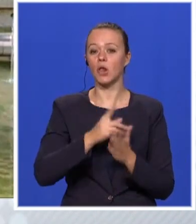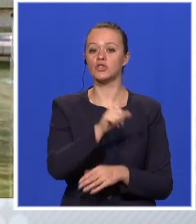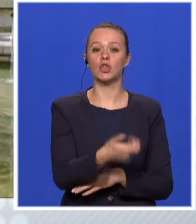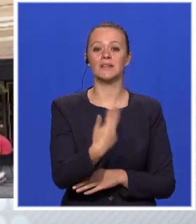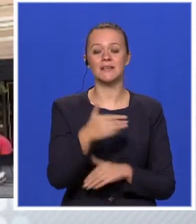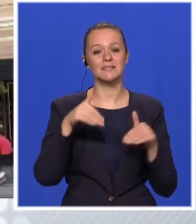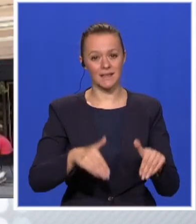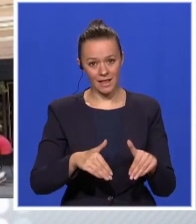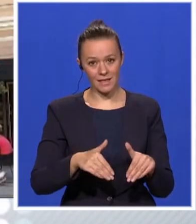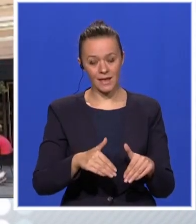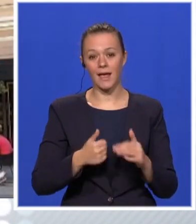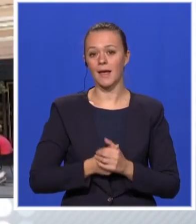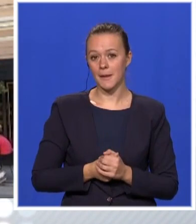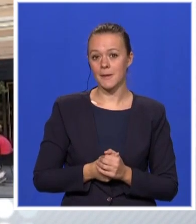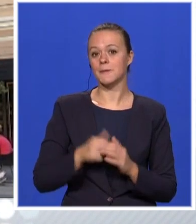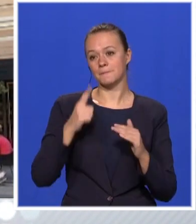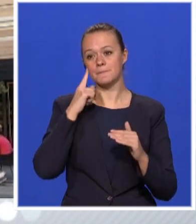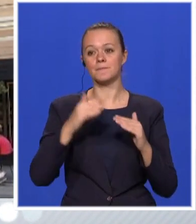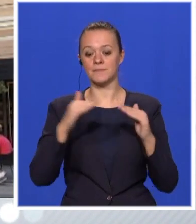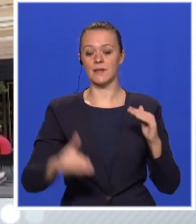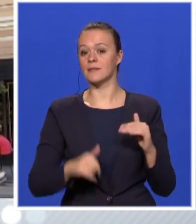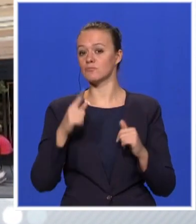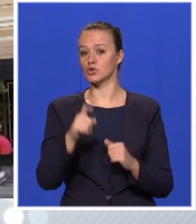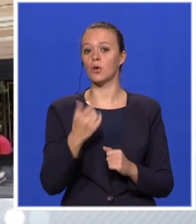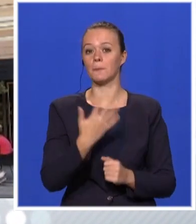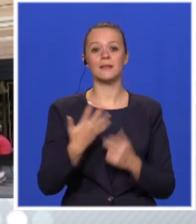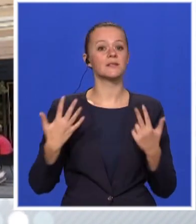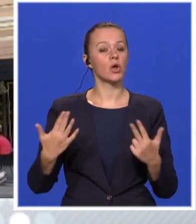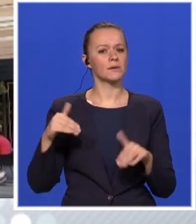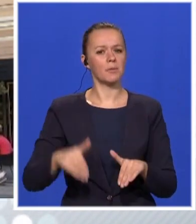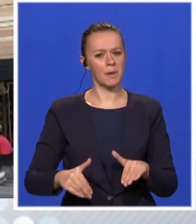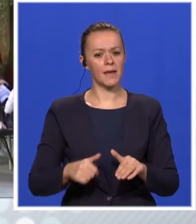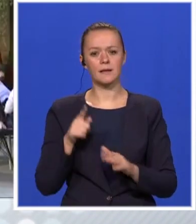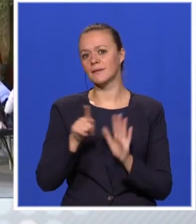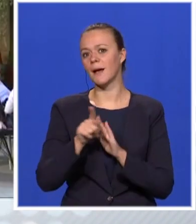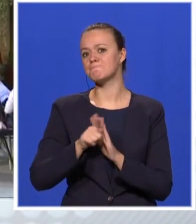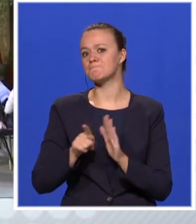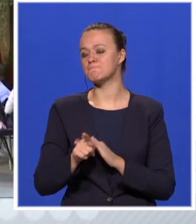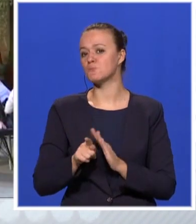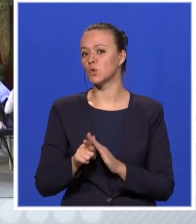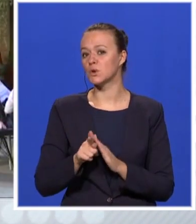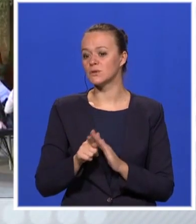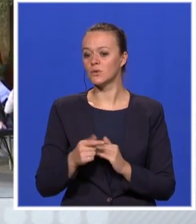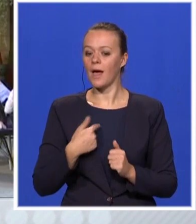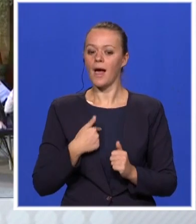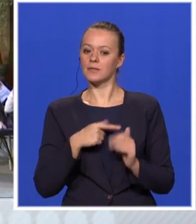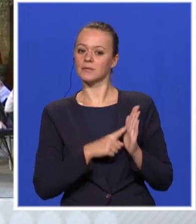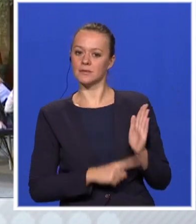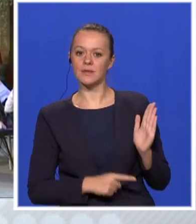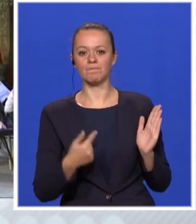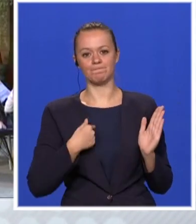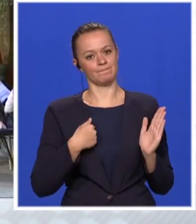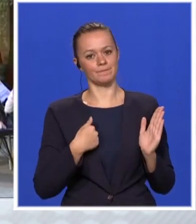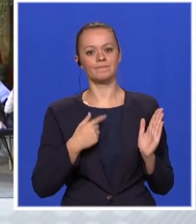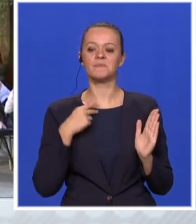je gotovo 158.000, nešto ispod 158.000, to su neki rezultati koji mi daju zapravo da verujem da ćemo